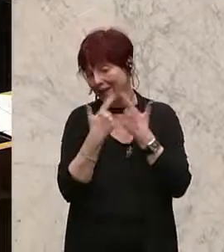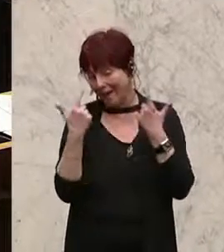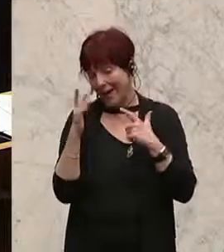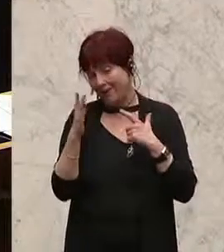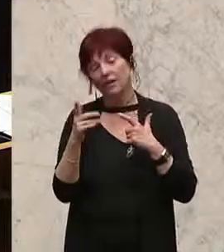Beatrix Kahl.